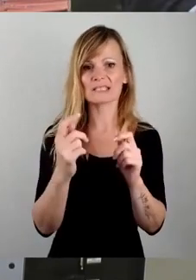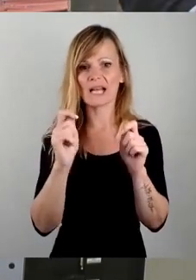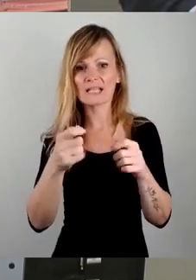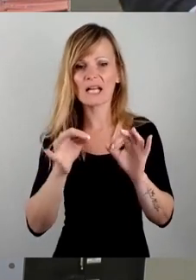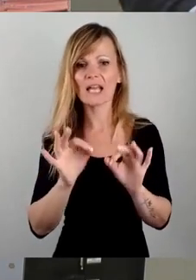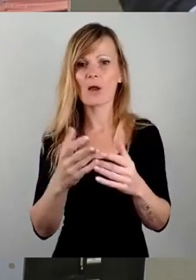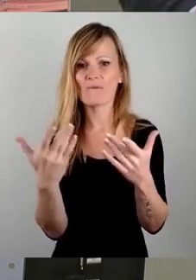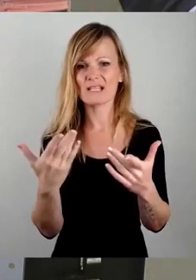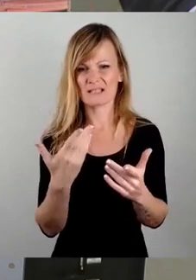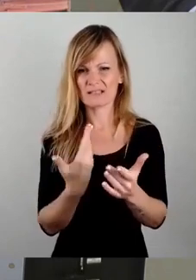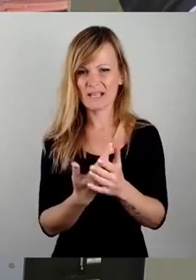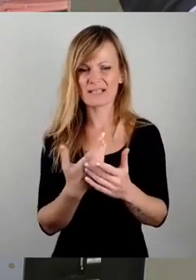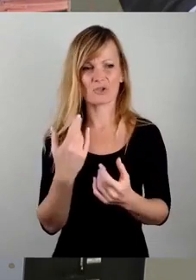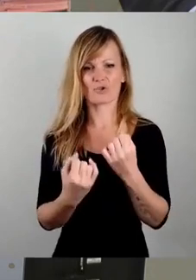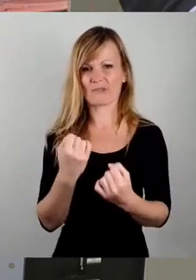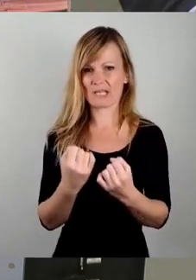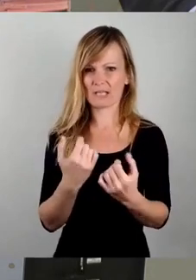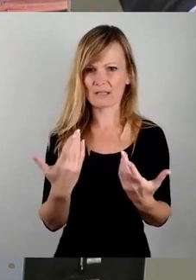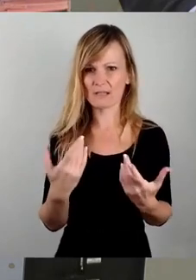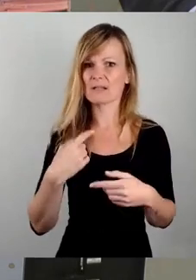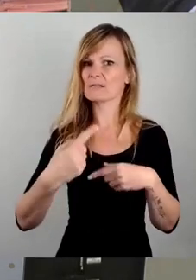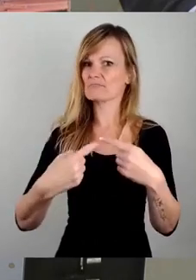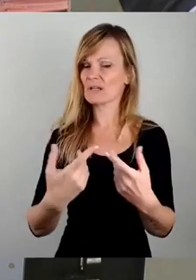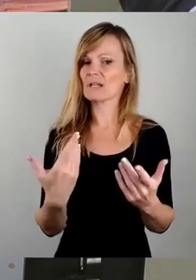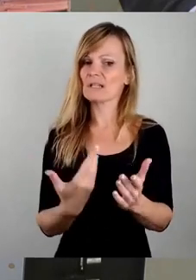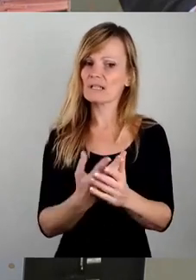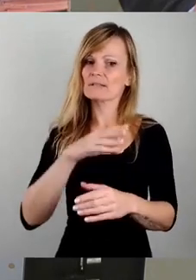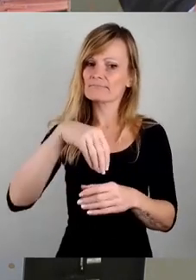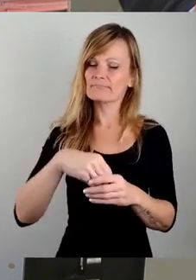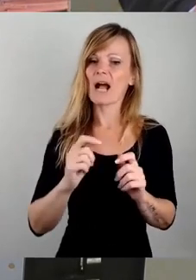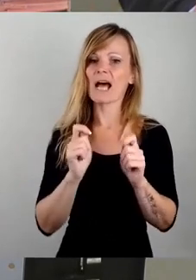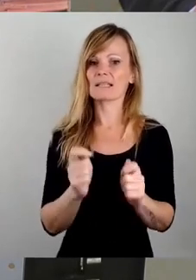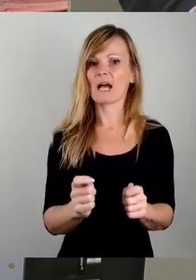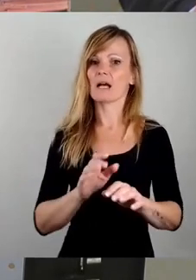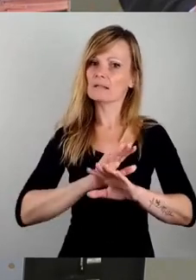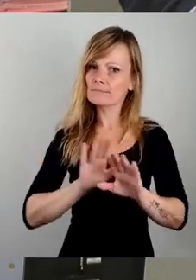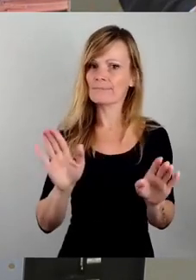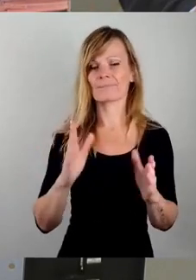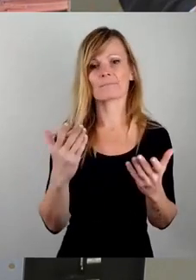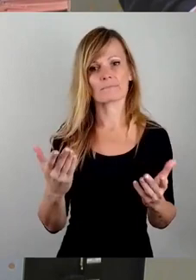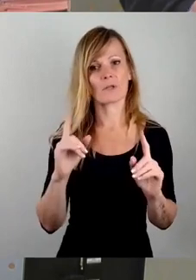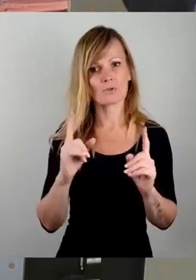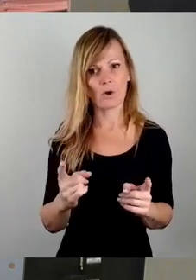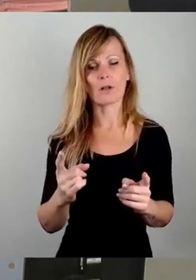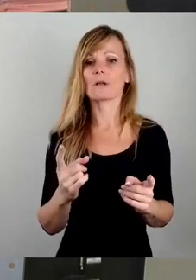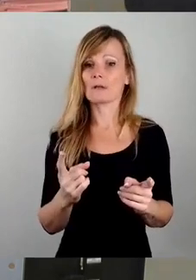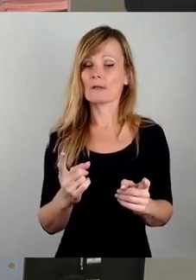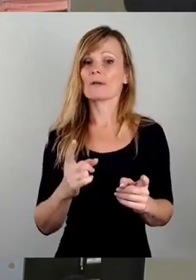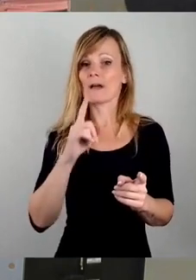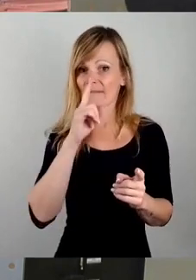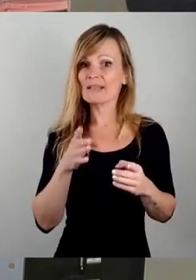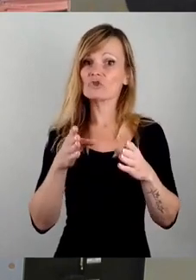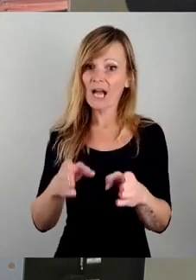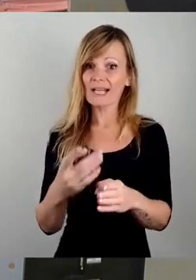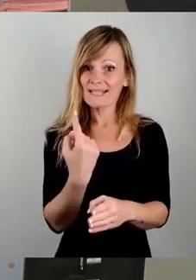und das soll dieser Antrag beheben, wenn wir sagen, wenn jemand, wenn eine Straße das machen will,